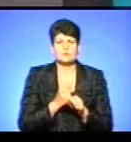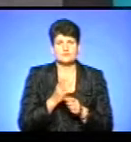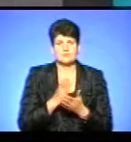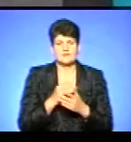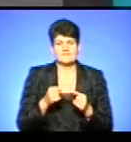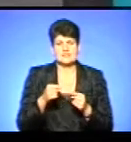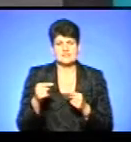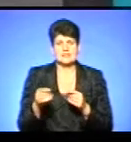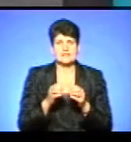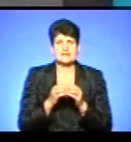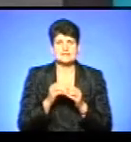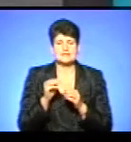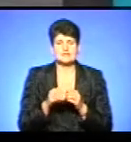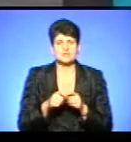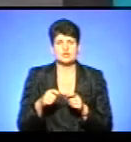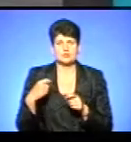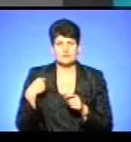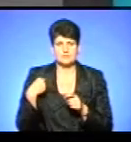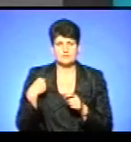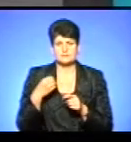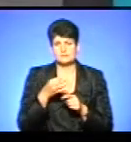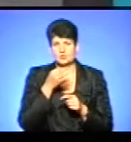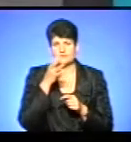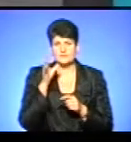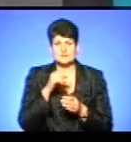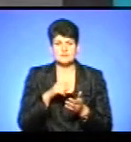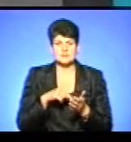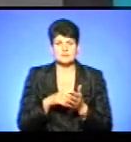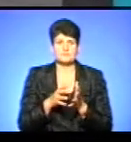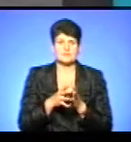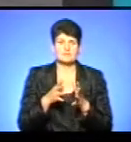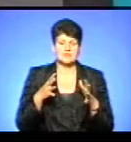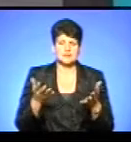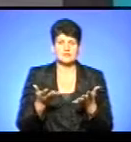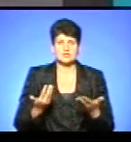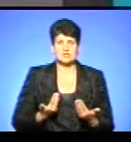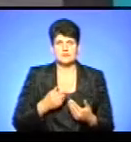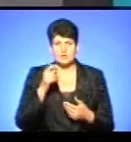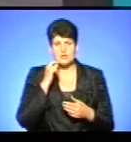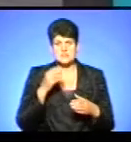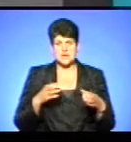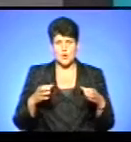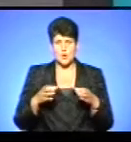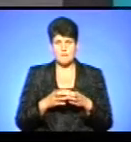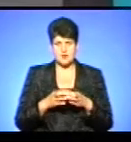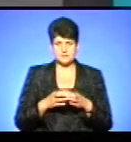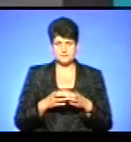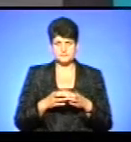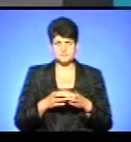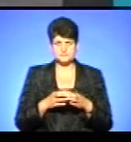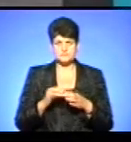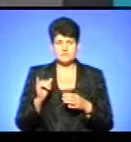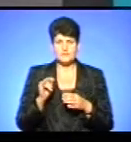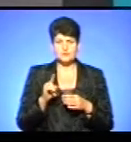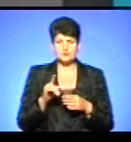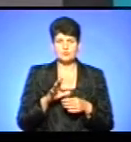приблизно 10 тисяч кілометрів, щоб він захоплював всі міста великі, де живе українська громада. щоб він